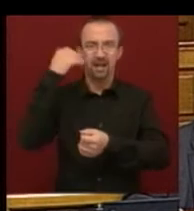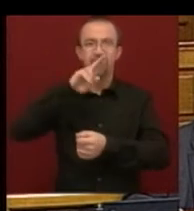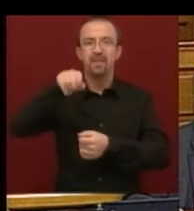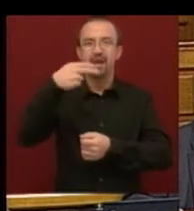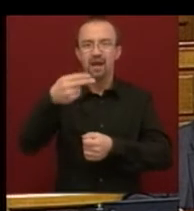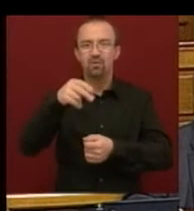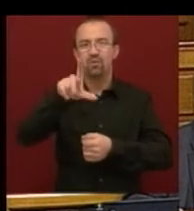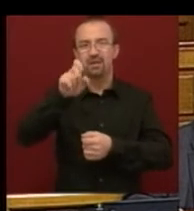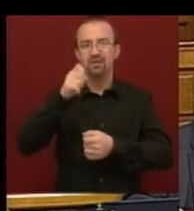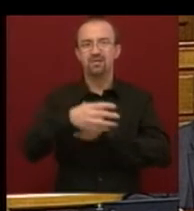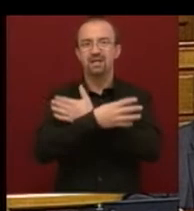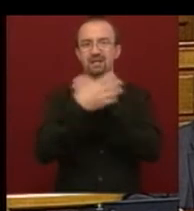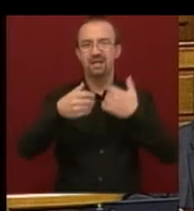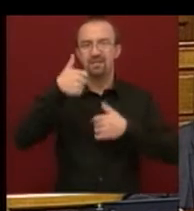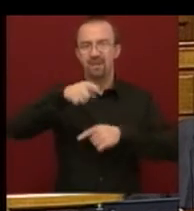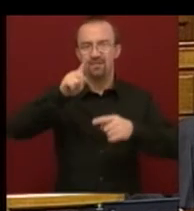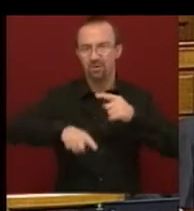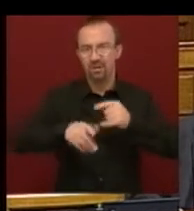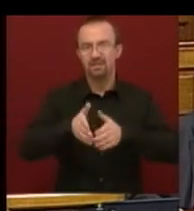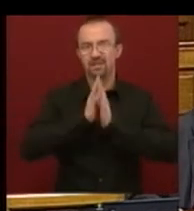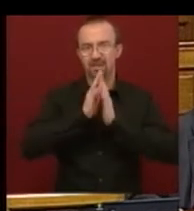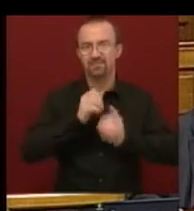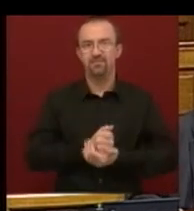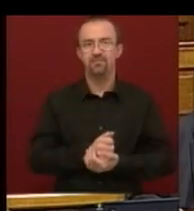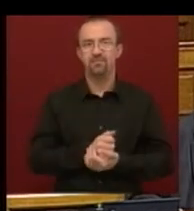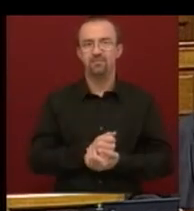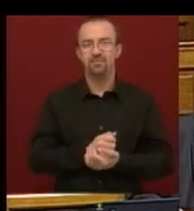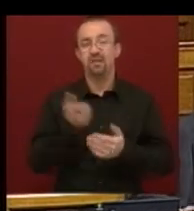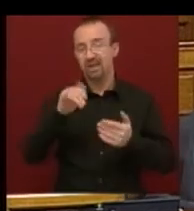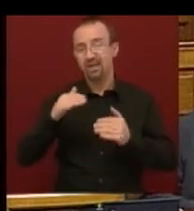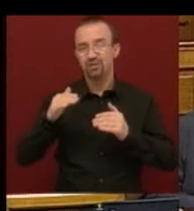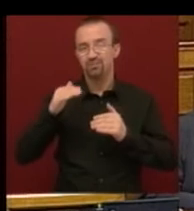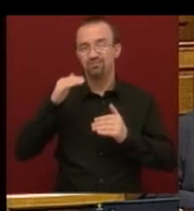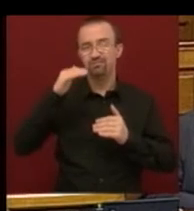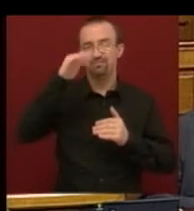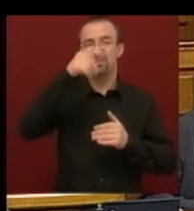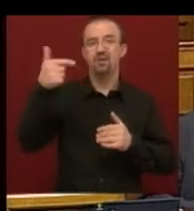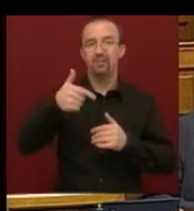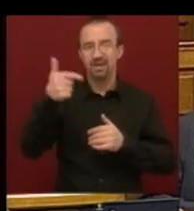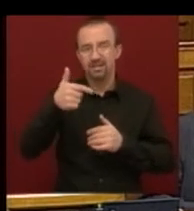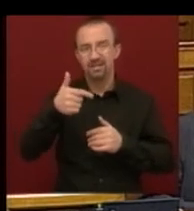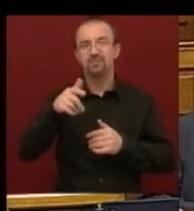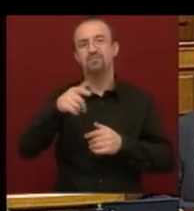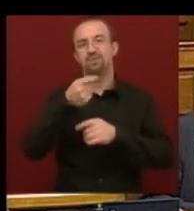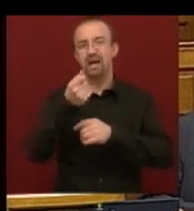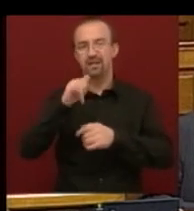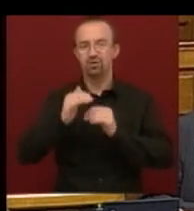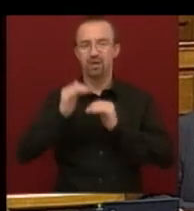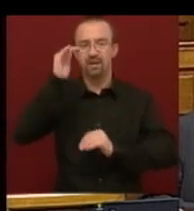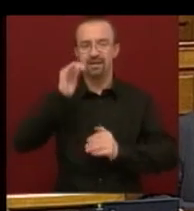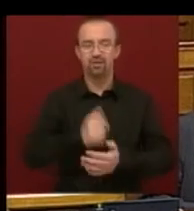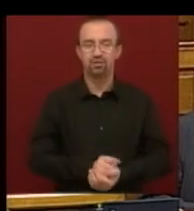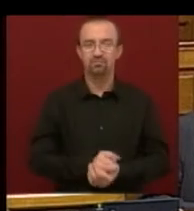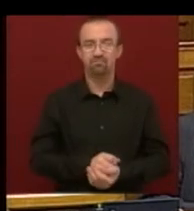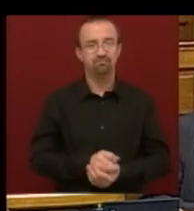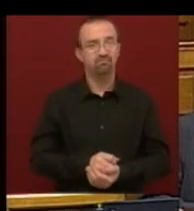euróért 291 forintot kértek, és erős növekedésnek indult a benzin és az üzemanyag ára. Ő